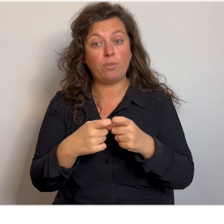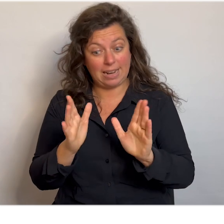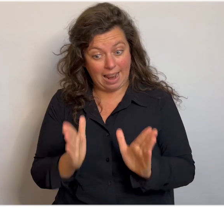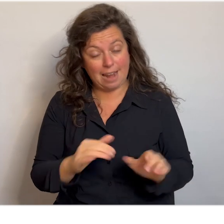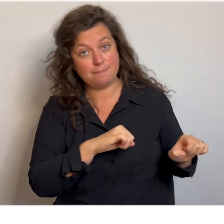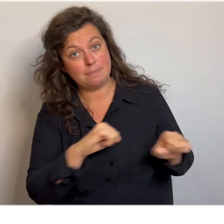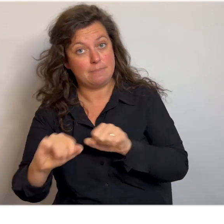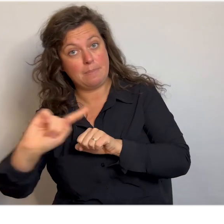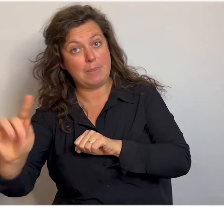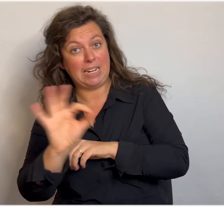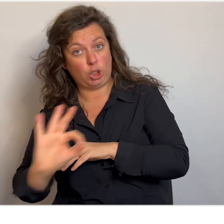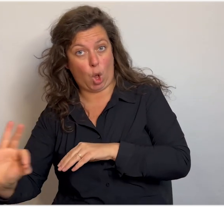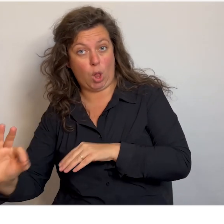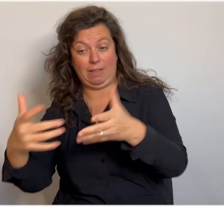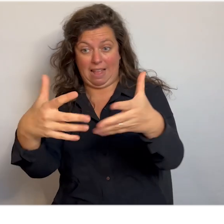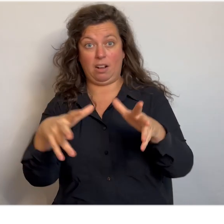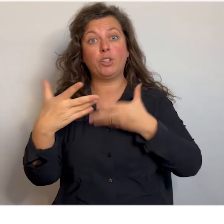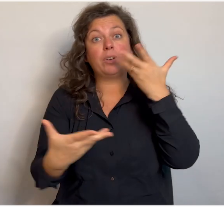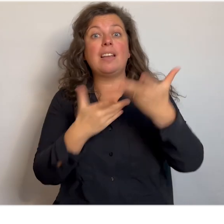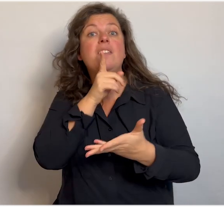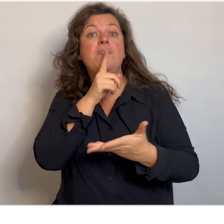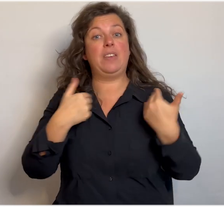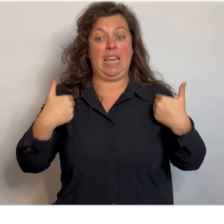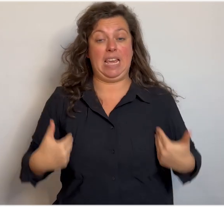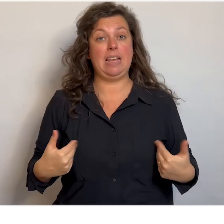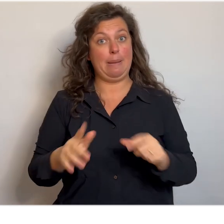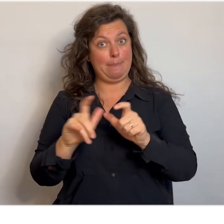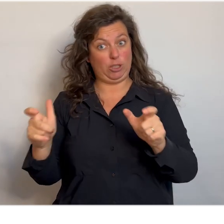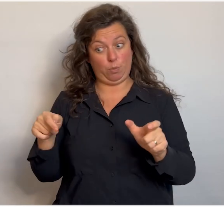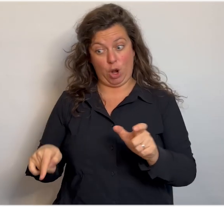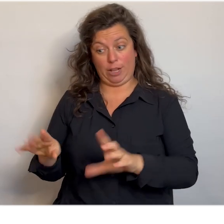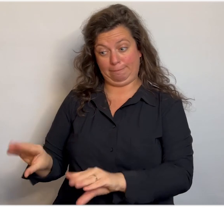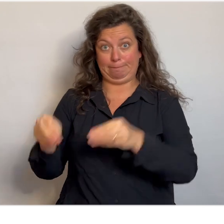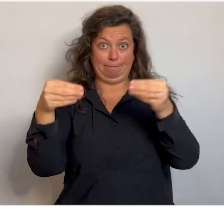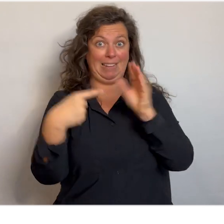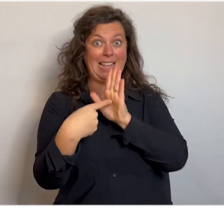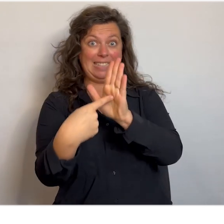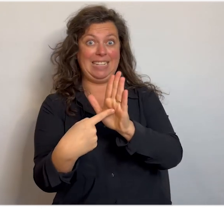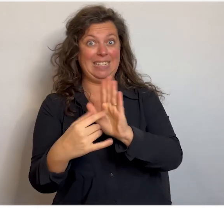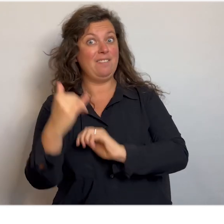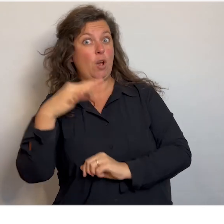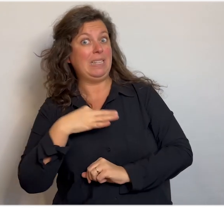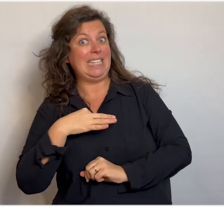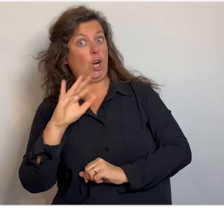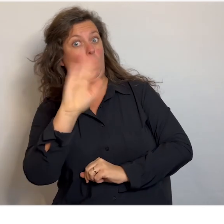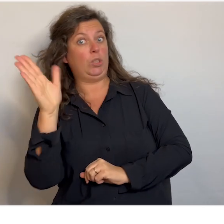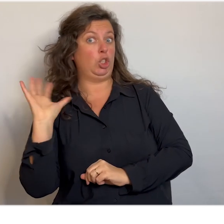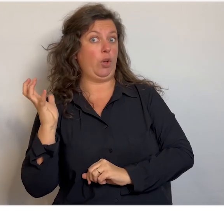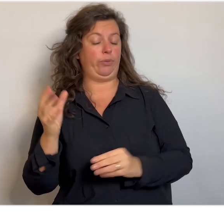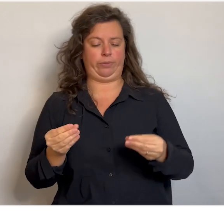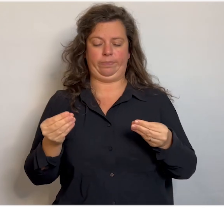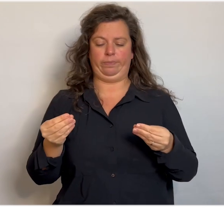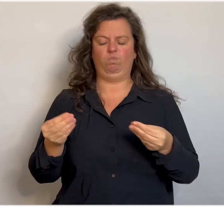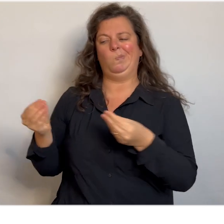dan neem je hem mee naar school. En ga je aan de klas vertellen wie jij bent. Met de spulletjes uit je koffer. Veel plezier. Groetjes de juf. Oké, dus